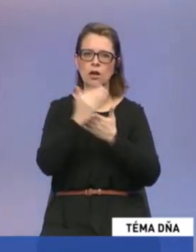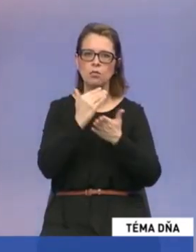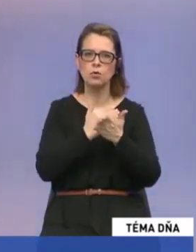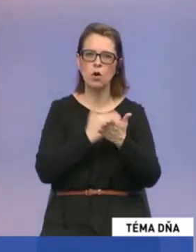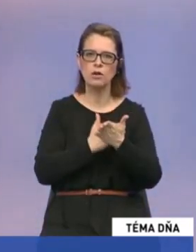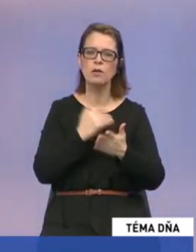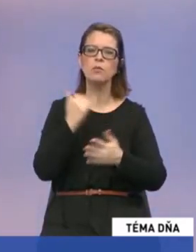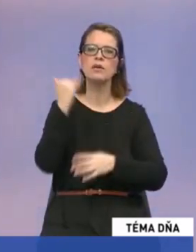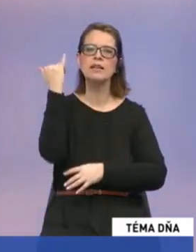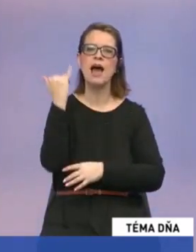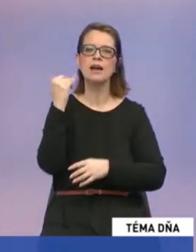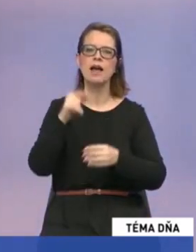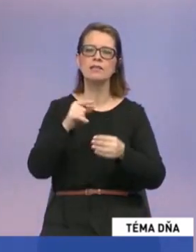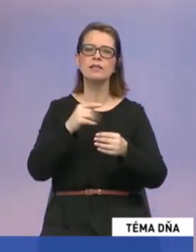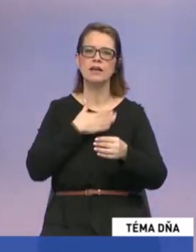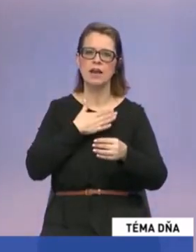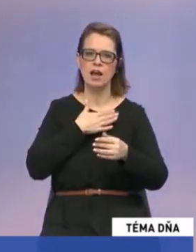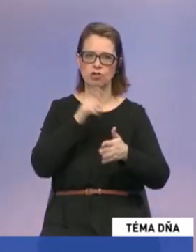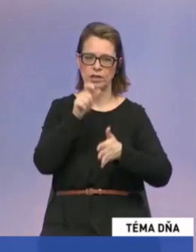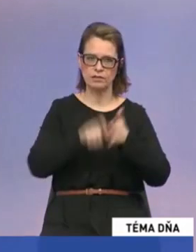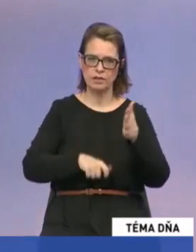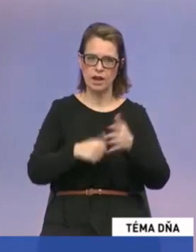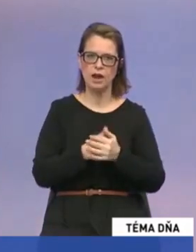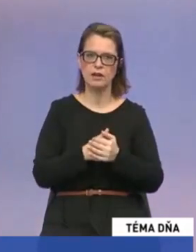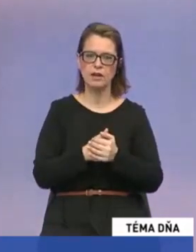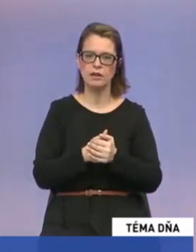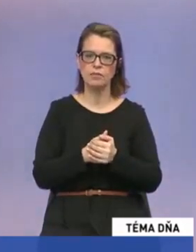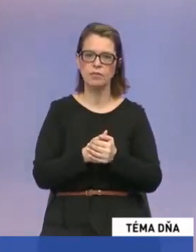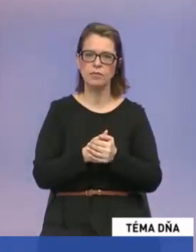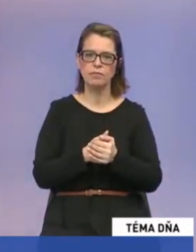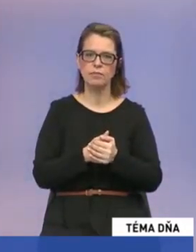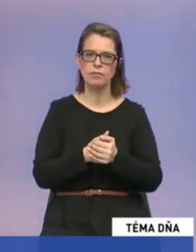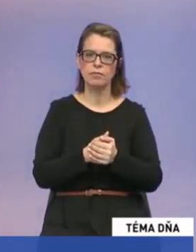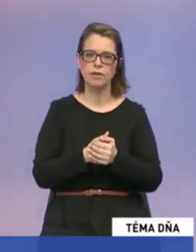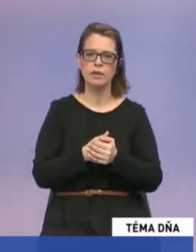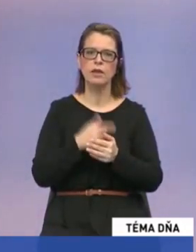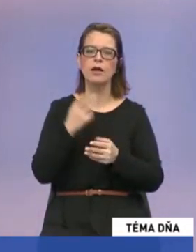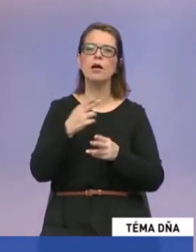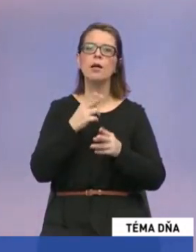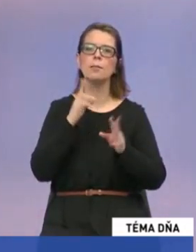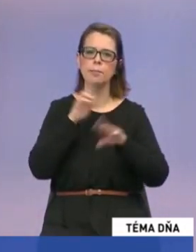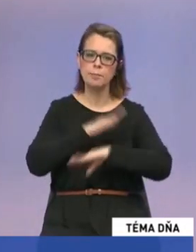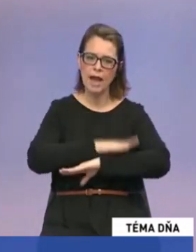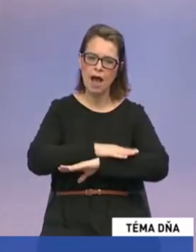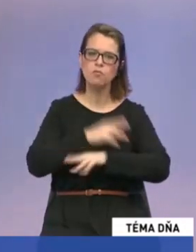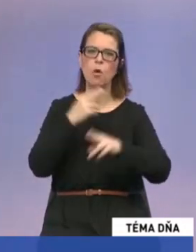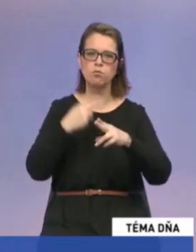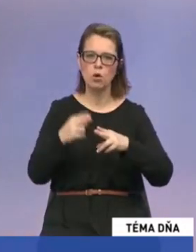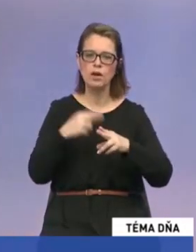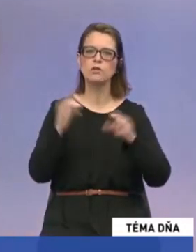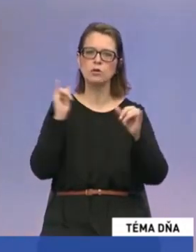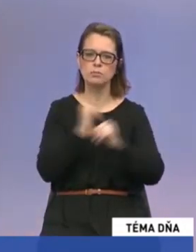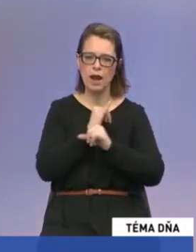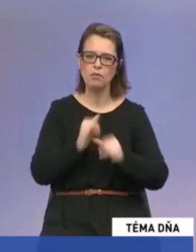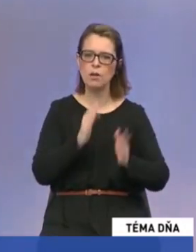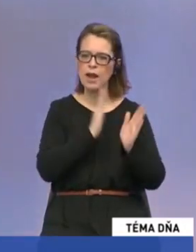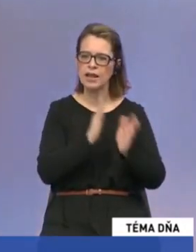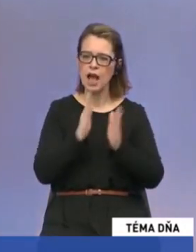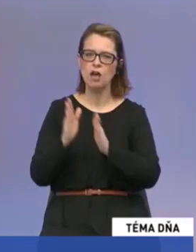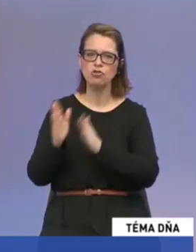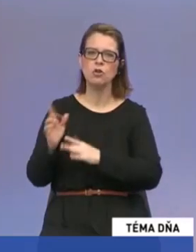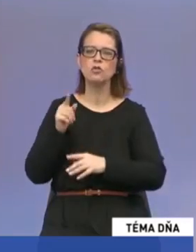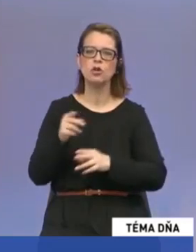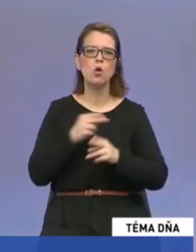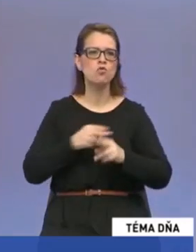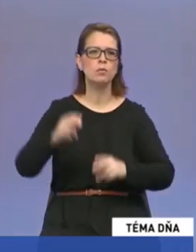prioritách a základoch strany vlast. A okrem už spomínaného právoporiadka spravodlivosti pre každého, ktoré je absolútnym